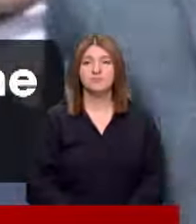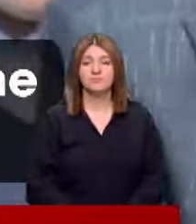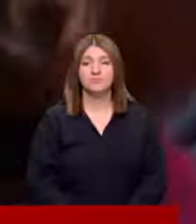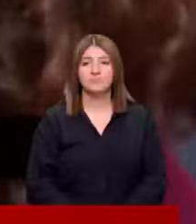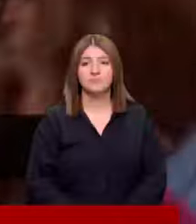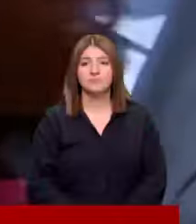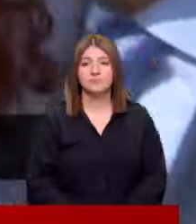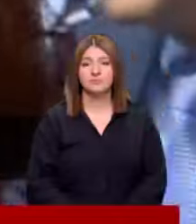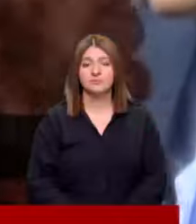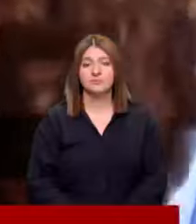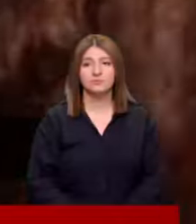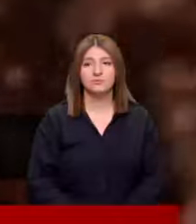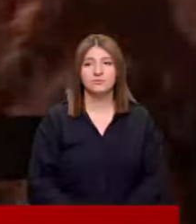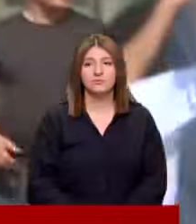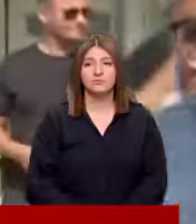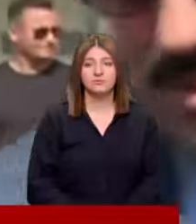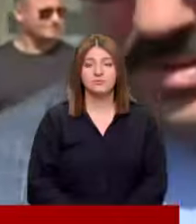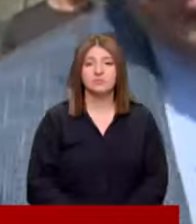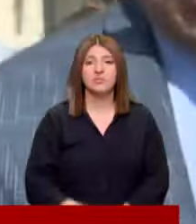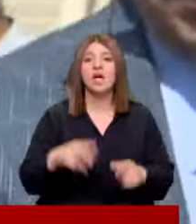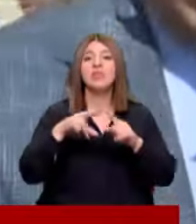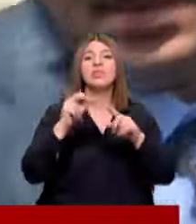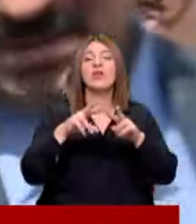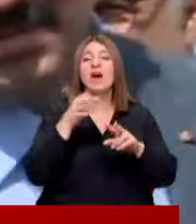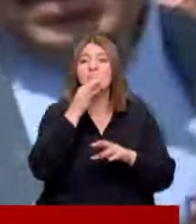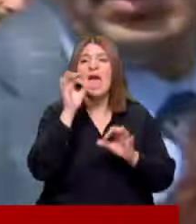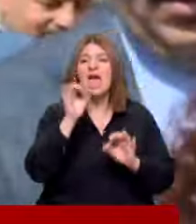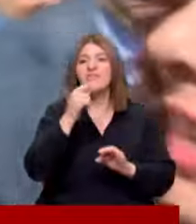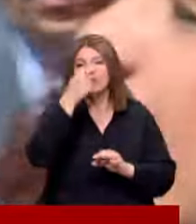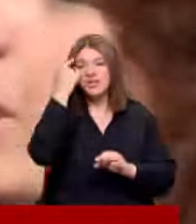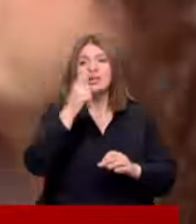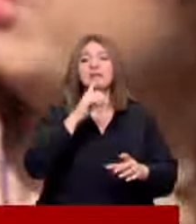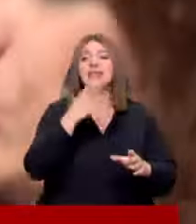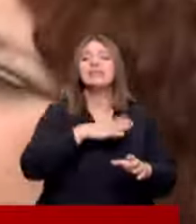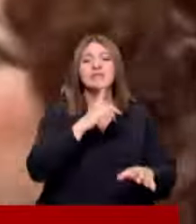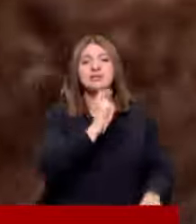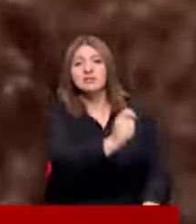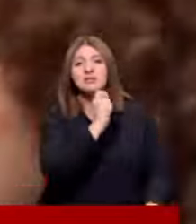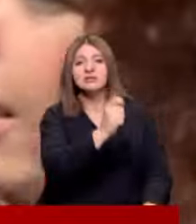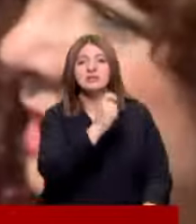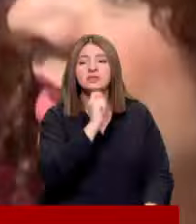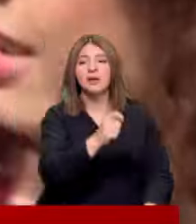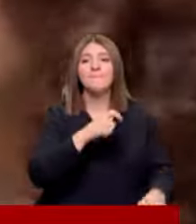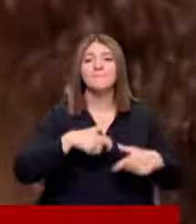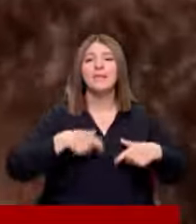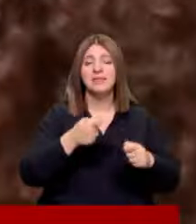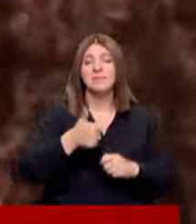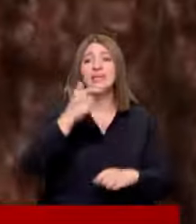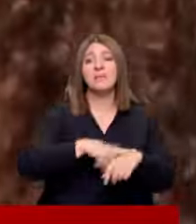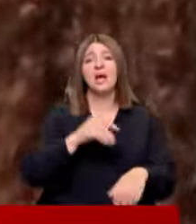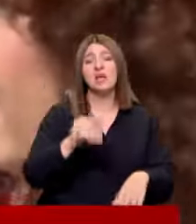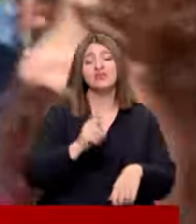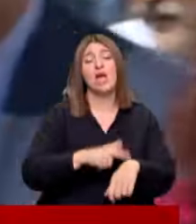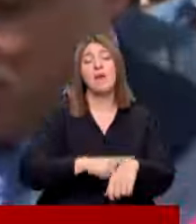ilgili talebi var Zamanı gelince konuşacağız Bunları da konuşuyoruz Navaber'de her fırsatta velilerin talebini sordu Milli Eğitim Bakanlığı'na Yusuf Tekin zamanı